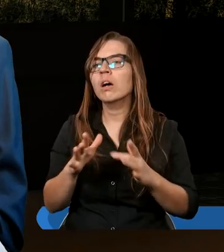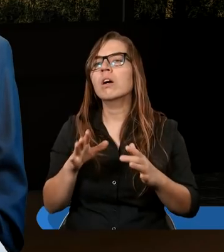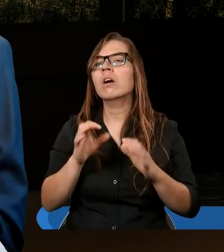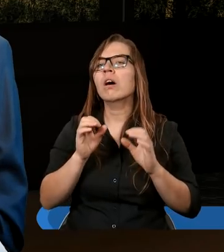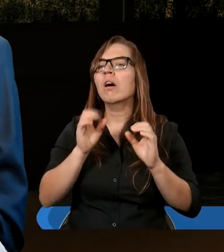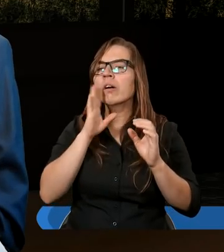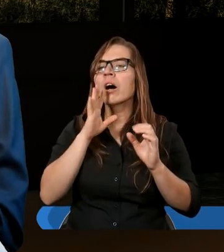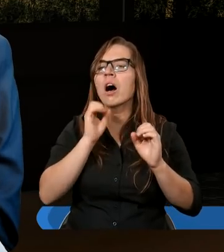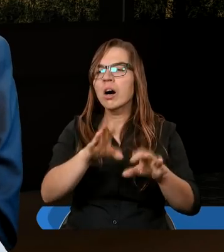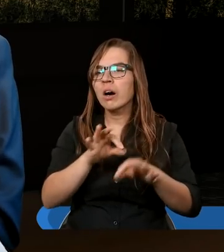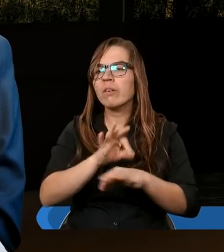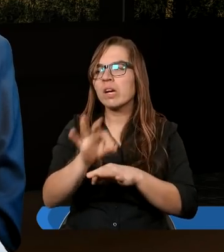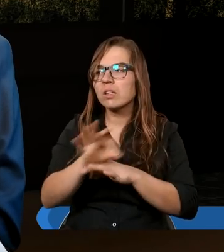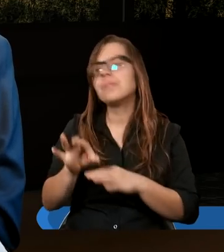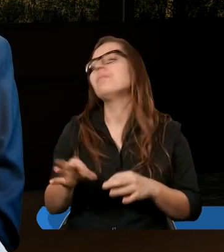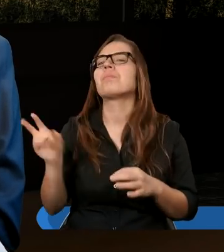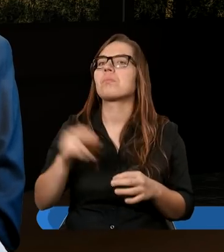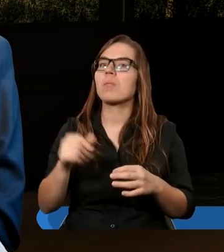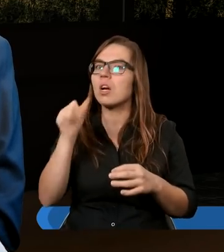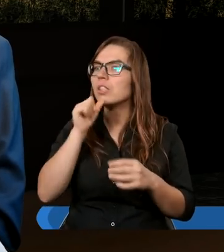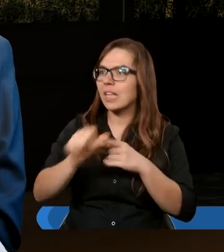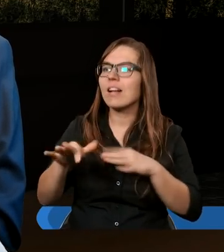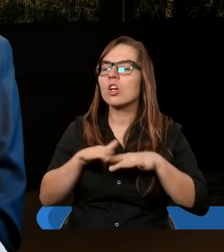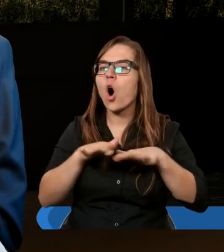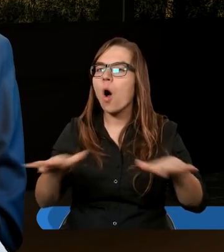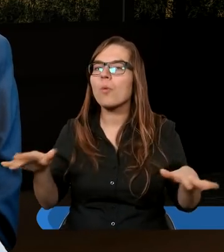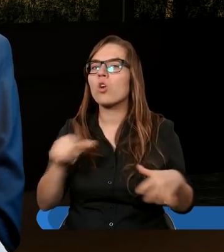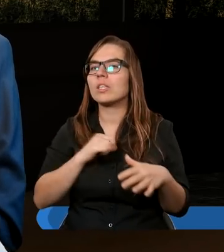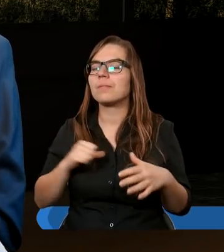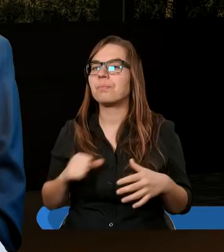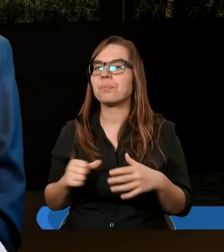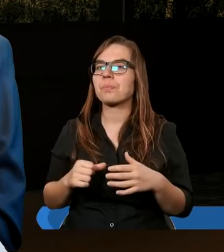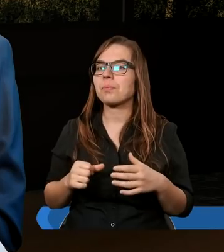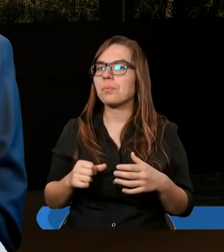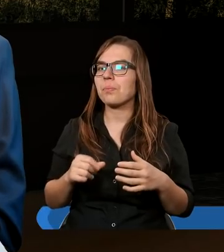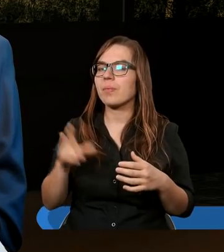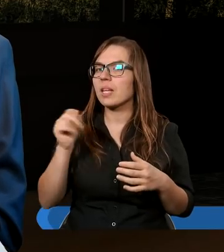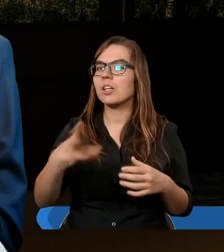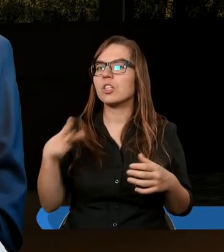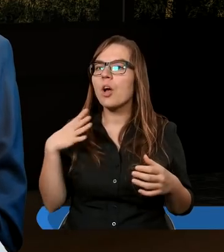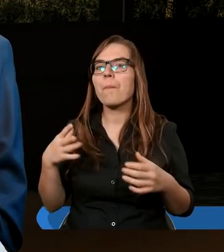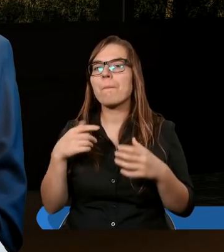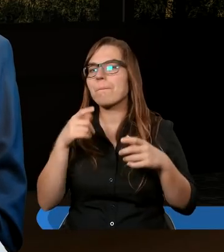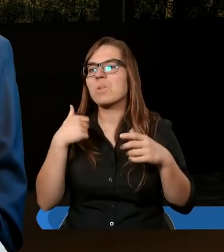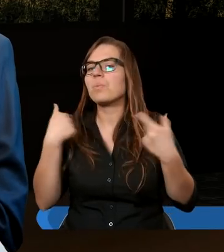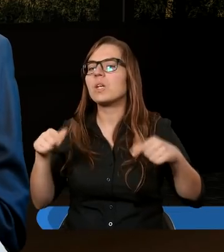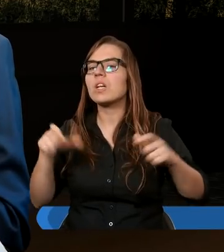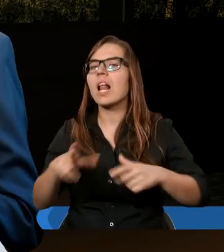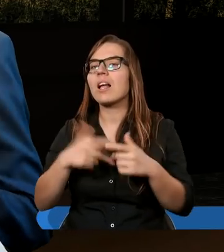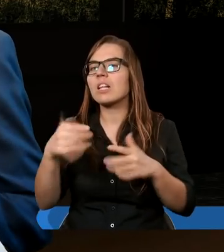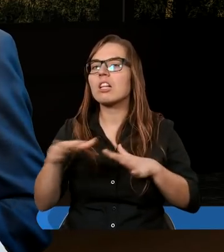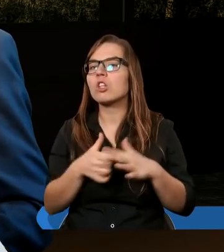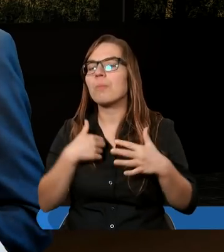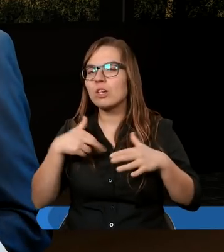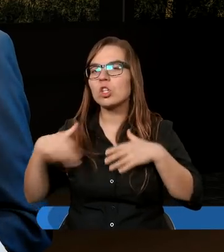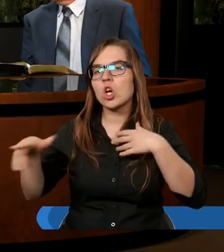prześladowanie i jest napisane, że się rozproszyli. Bo taki był cel Boży, żeby nie siedzieli na jednym miejscu, tylko